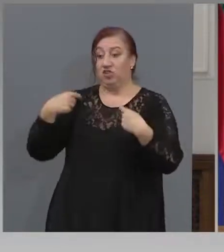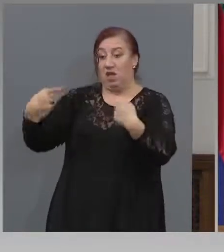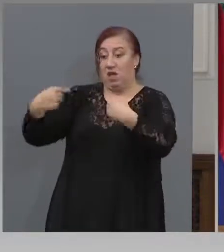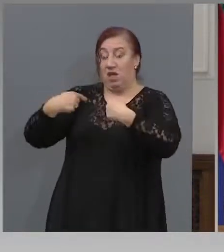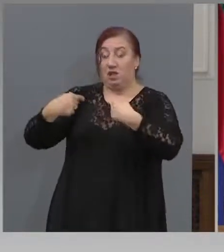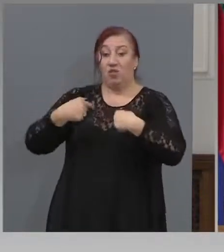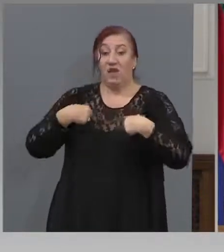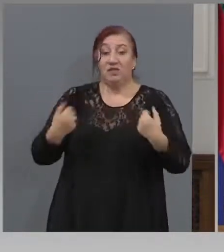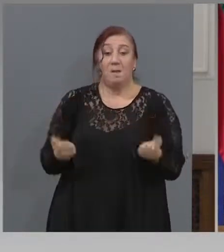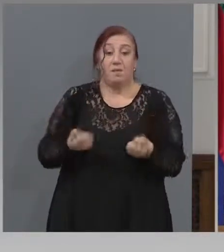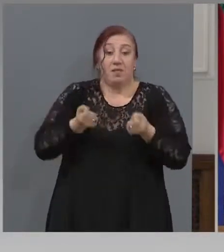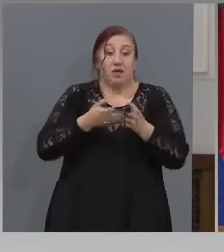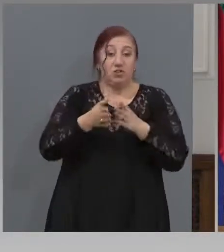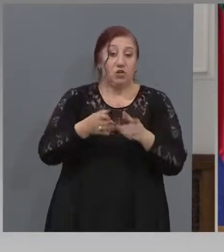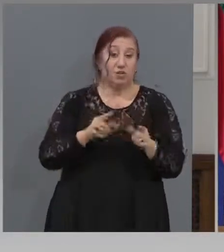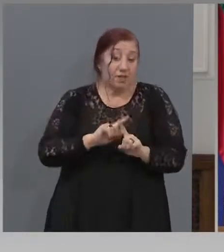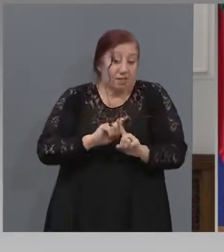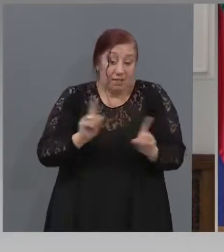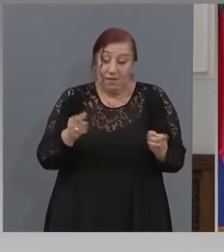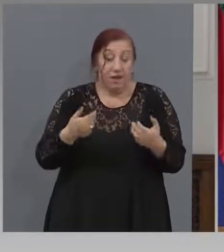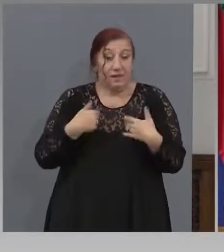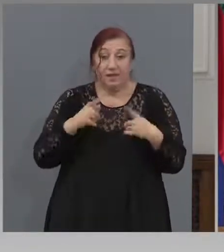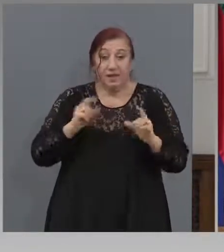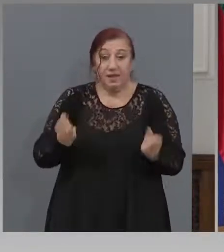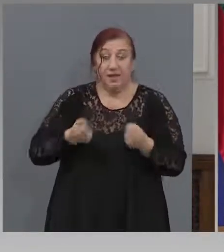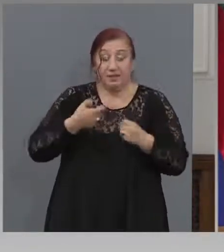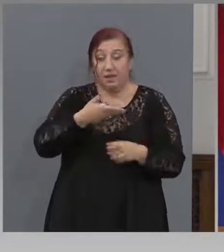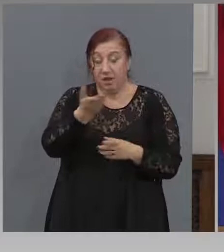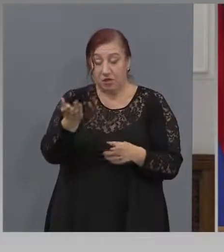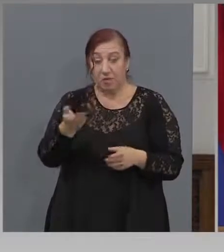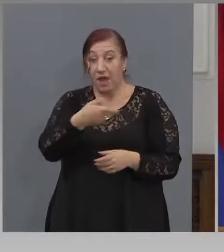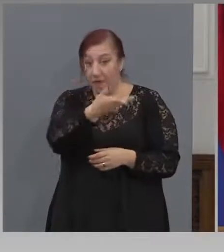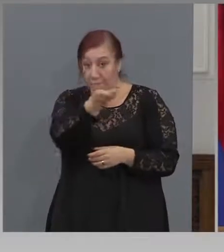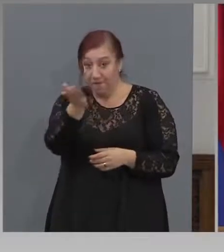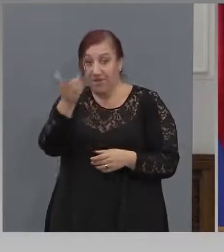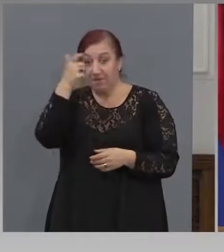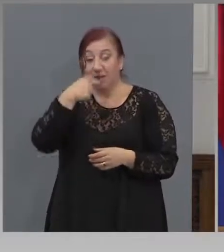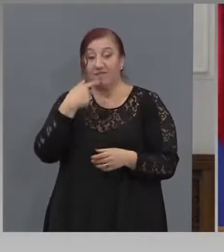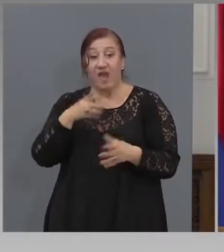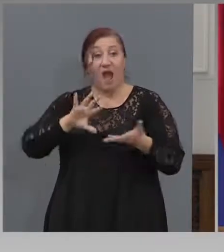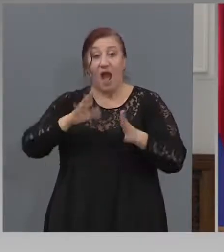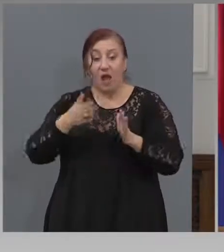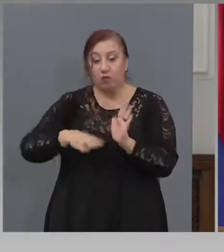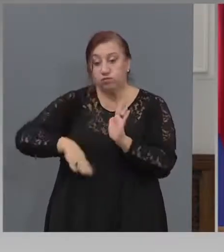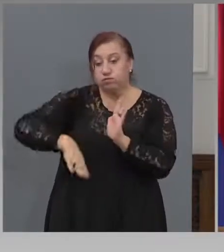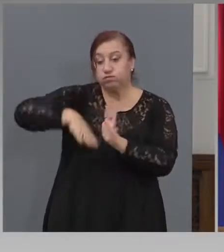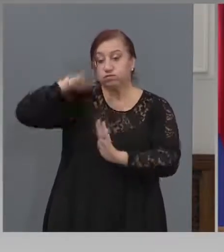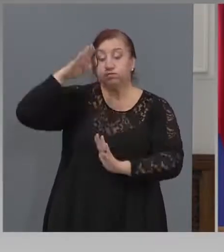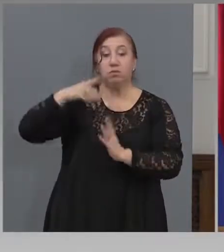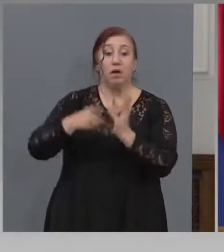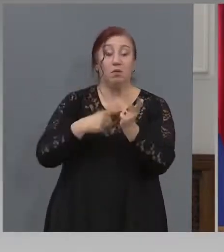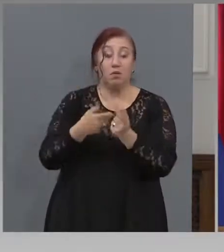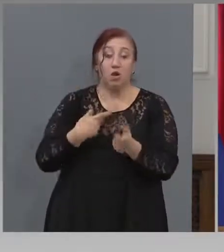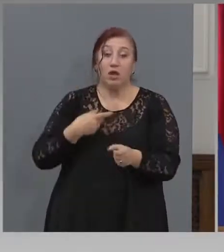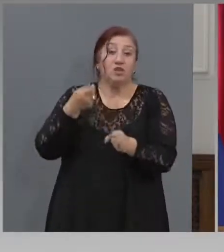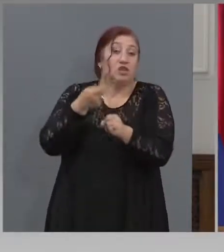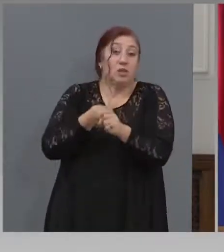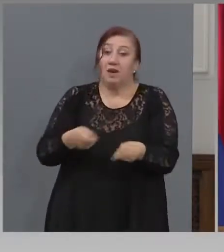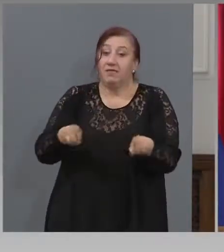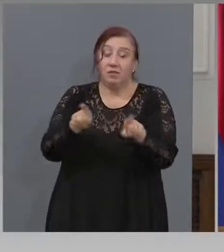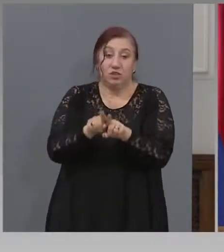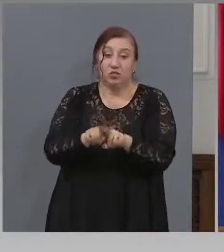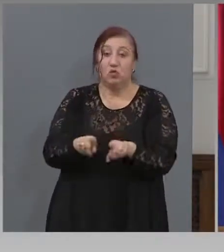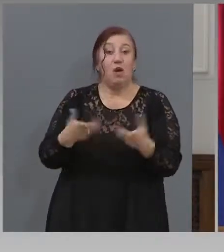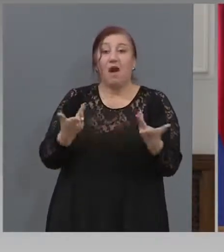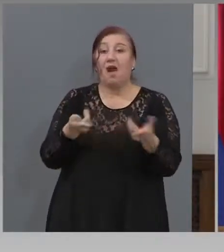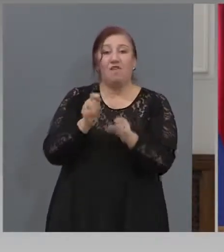не ги плаша. Вие самите казвате, ако почнат да нарастат, ами ако почнат да нарастат, ще направим същото. Какво направиха в Гърция,